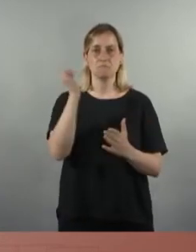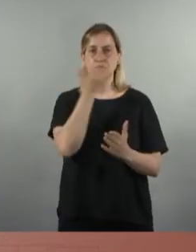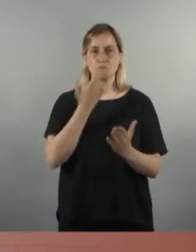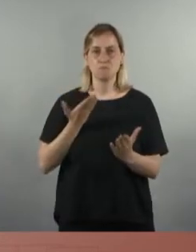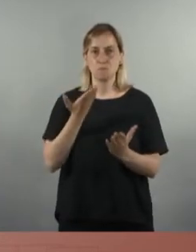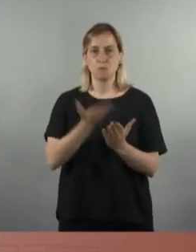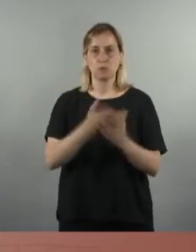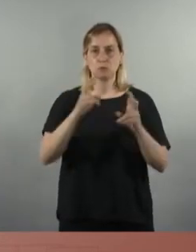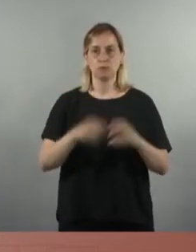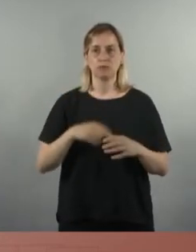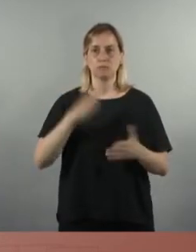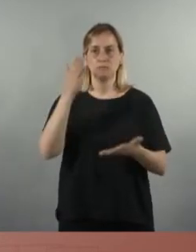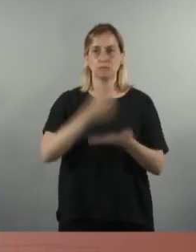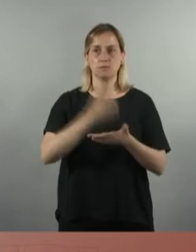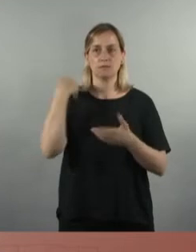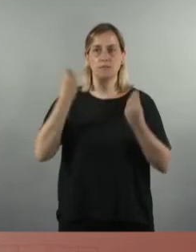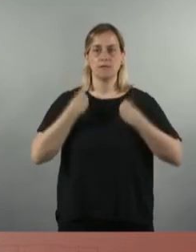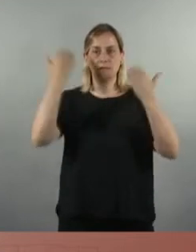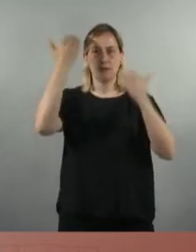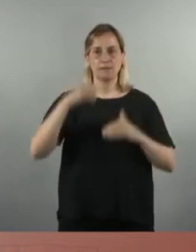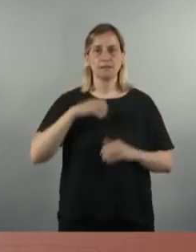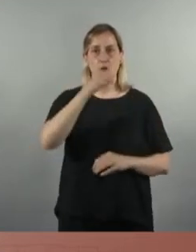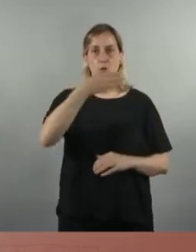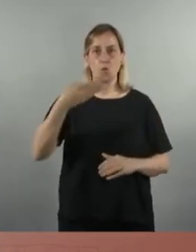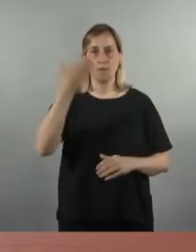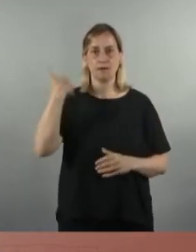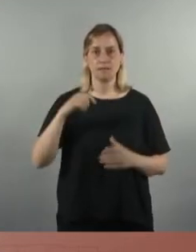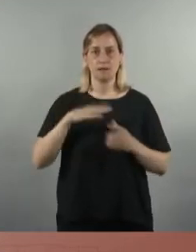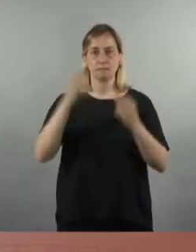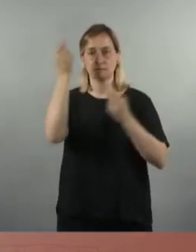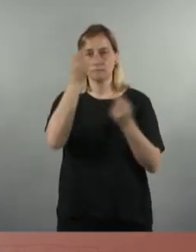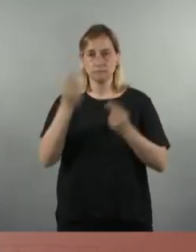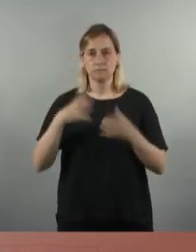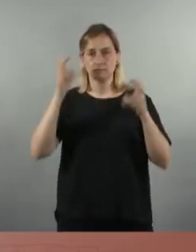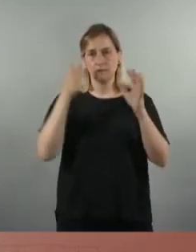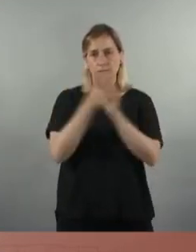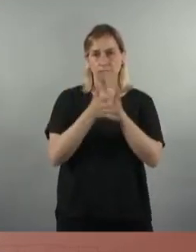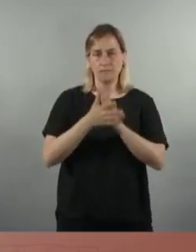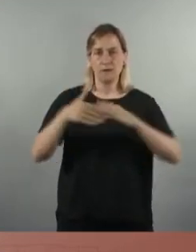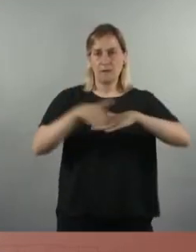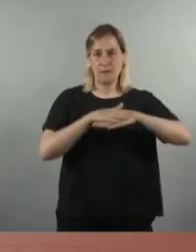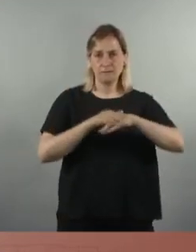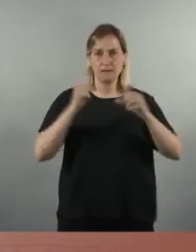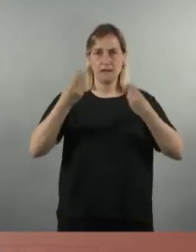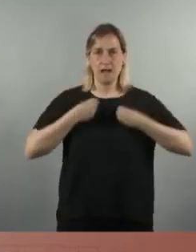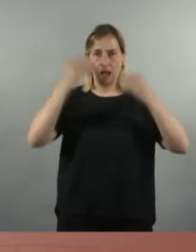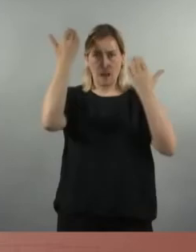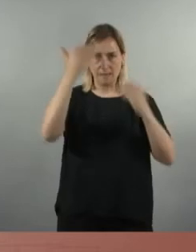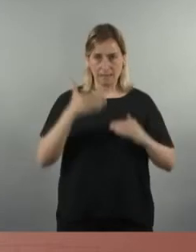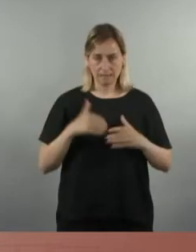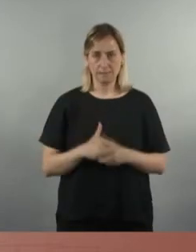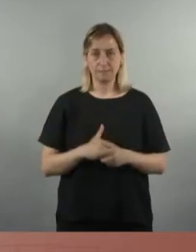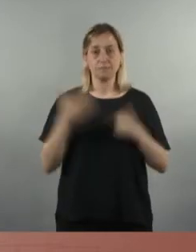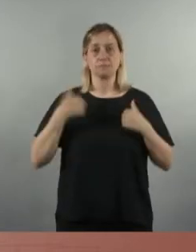conseqüència de la interpel·lació en matèria d'habitatge en què la CUP va esbussar les seves línies bàsiques en matèria d'habitatge. Una moció